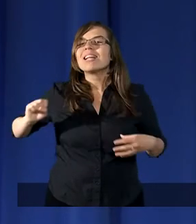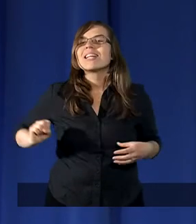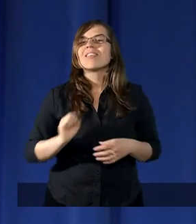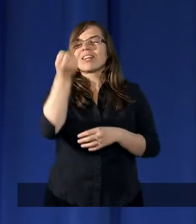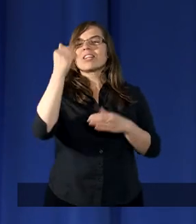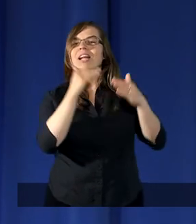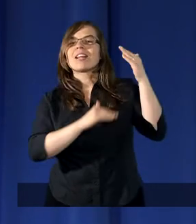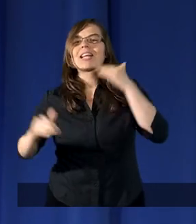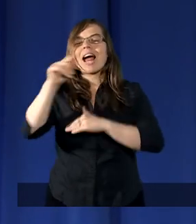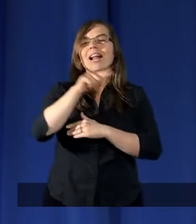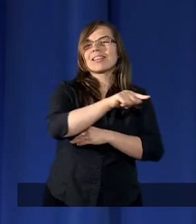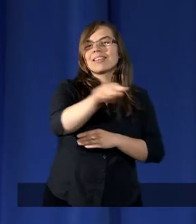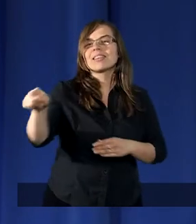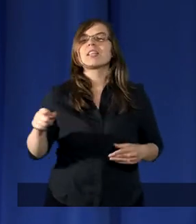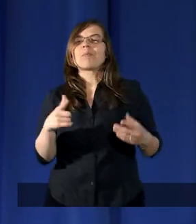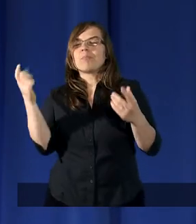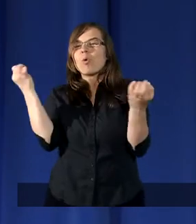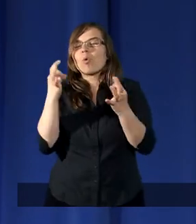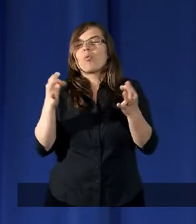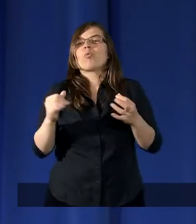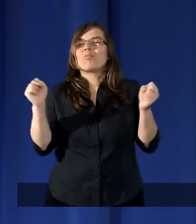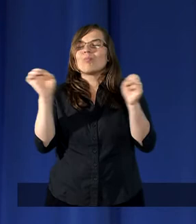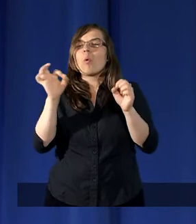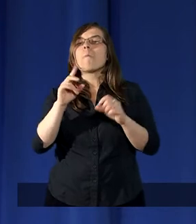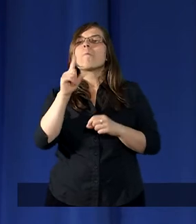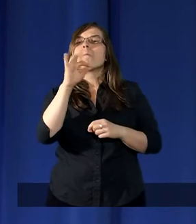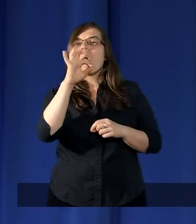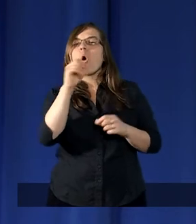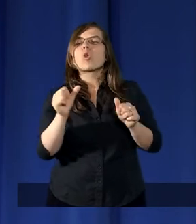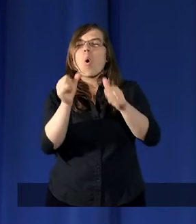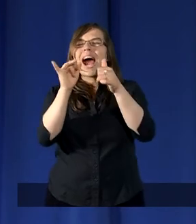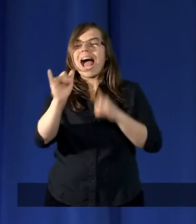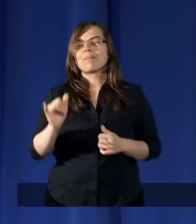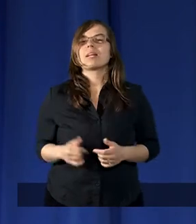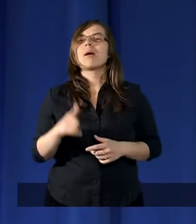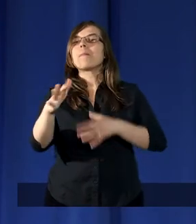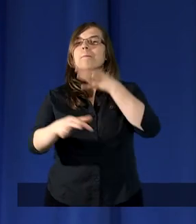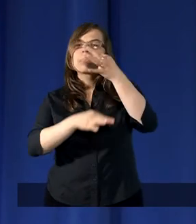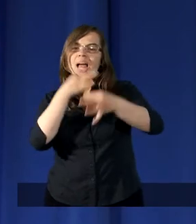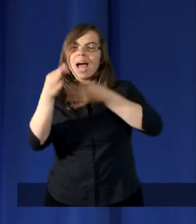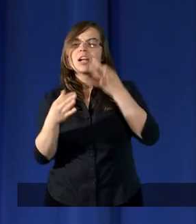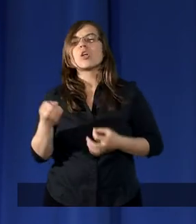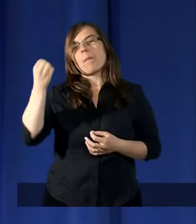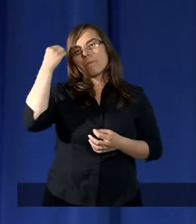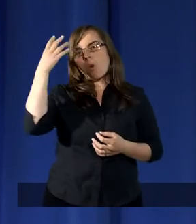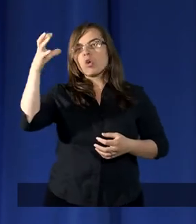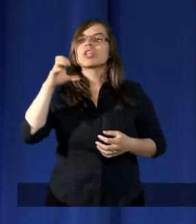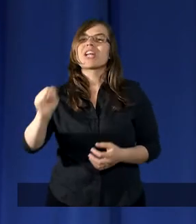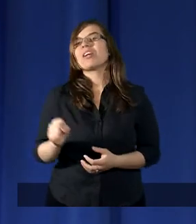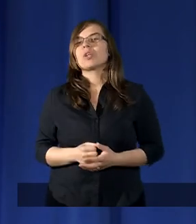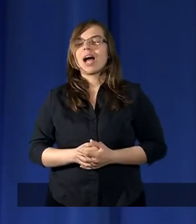nad tymi potęgami. Przede wszystkim pieśń Mojżesza